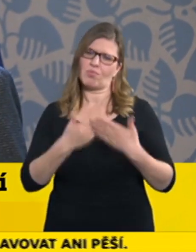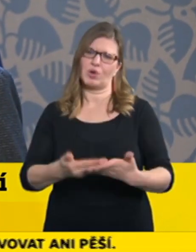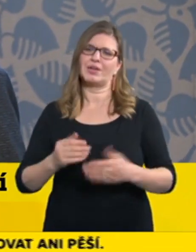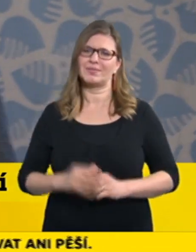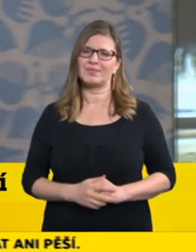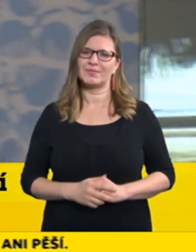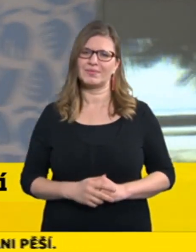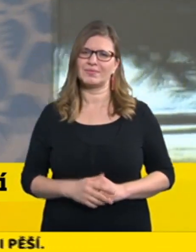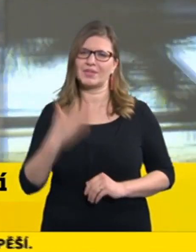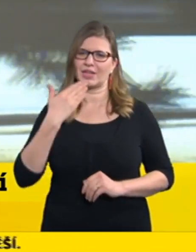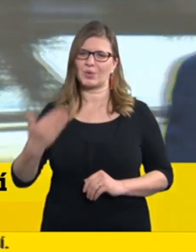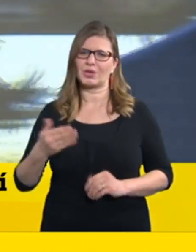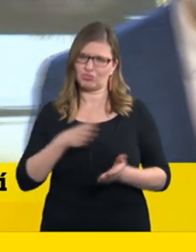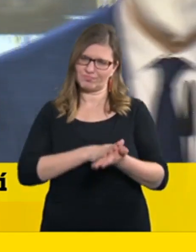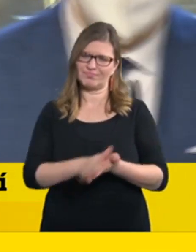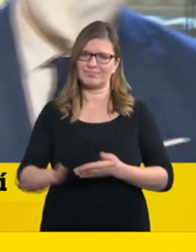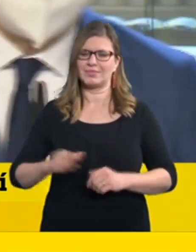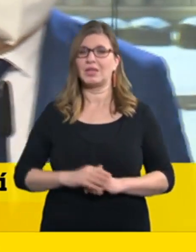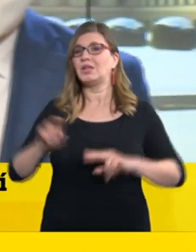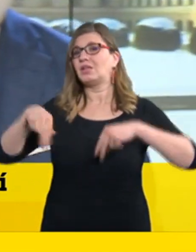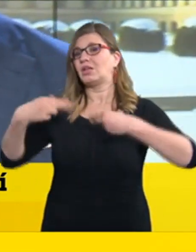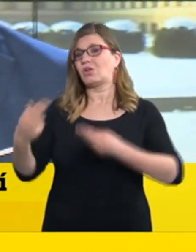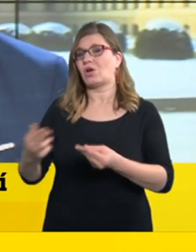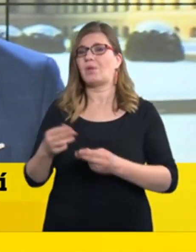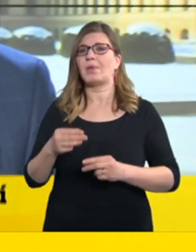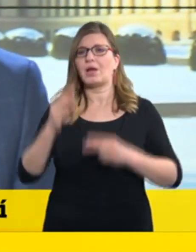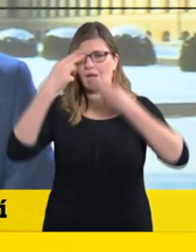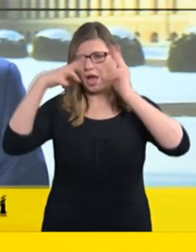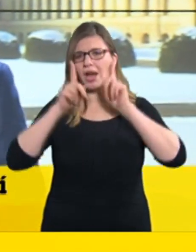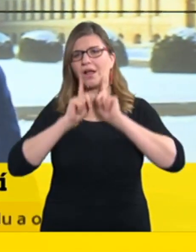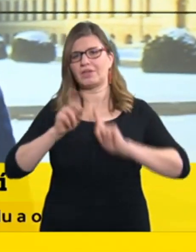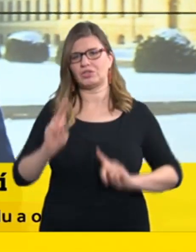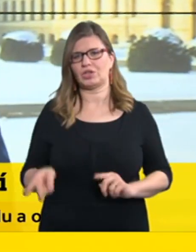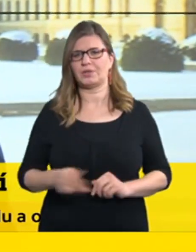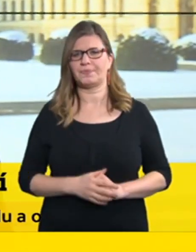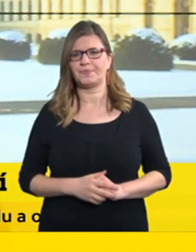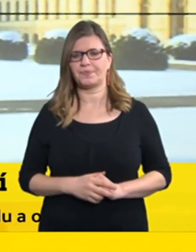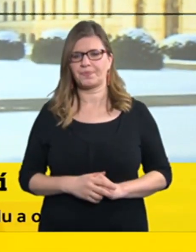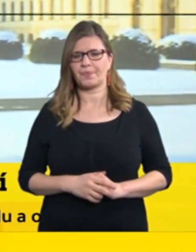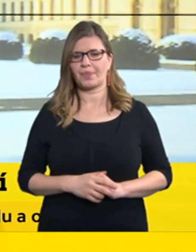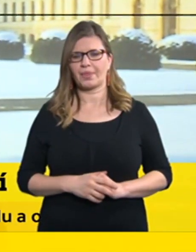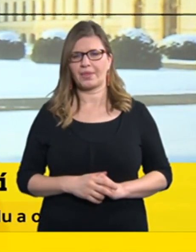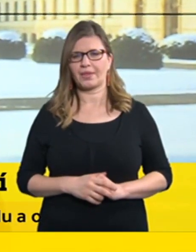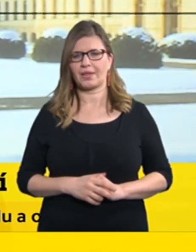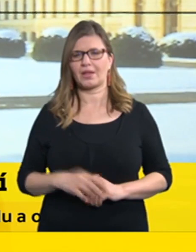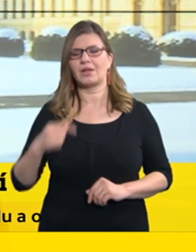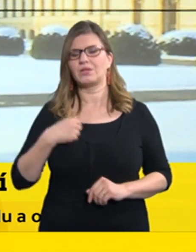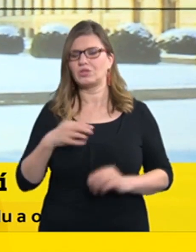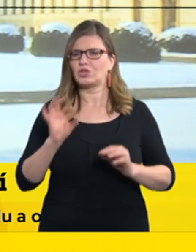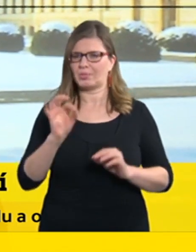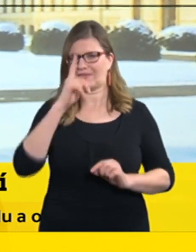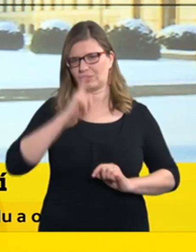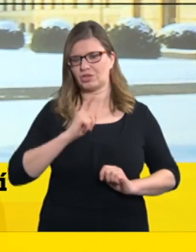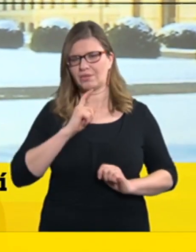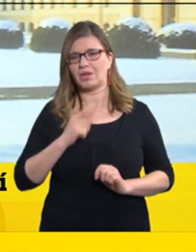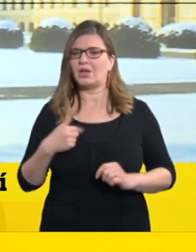Děkuji. A vicepremiér pan Karol Havlíček. Dobrý večer. Já bych chtěl úvodem říct, že naší ambicí a